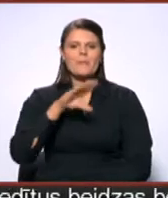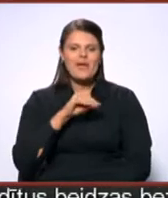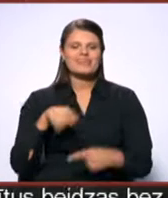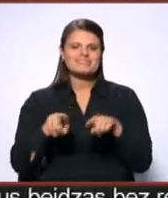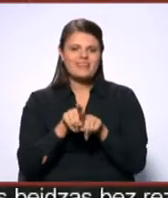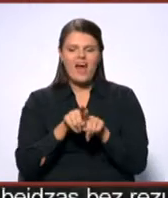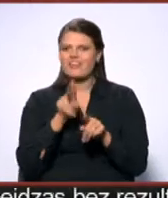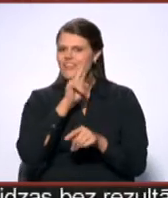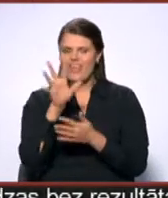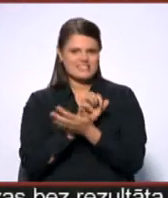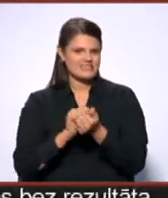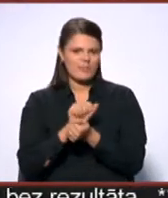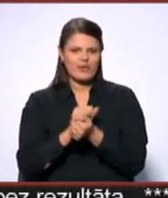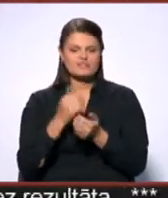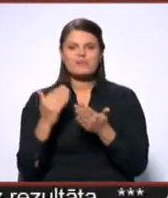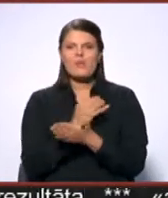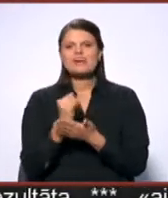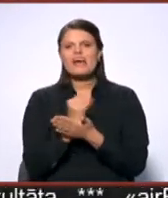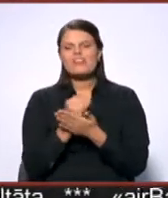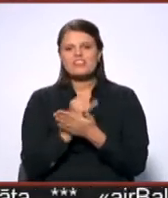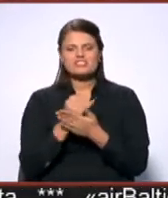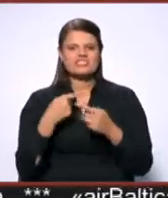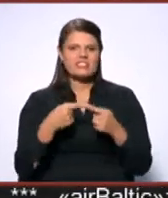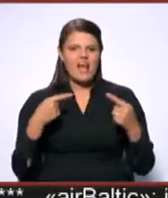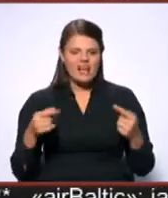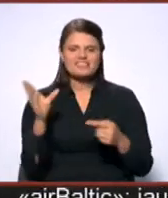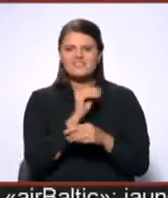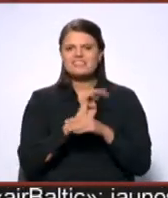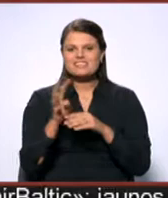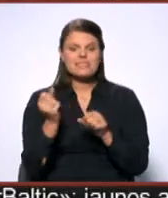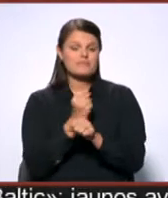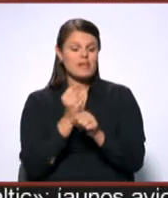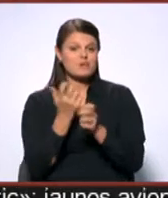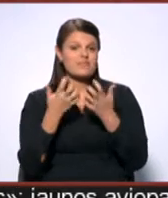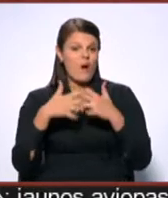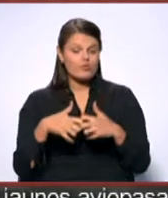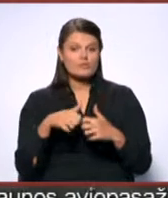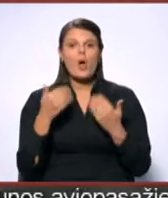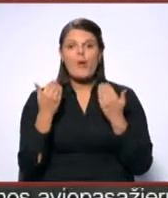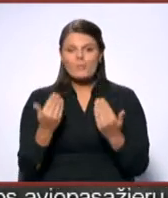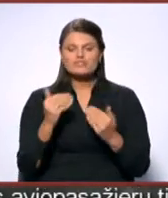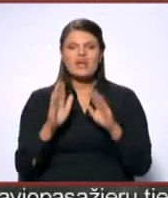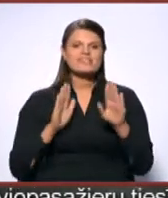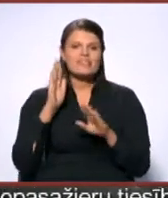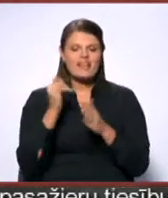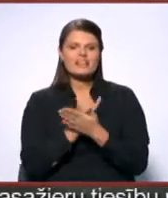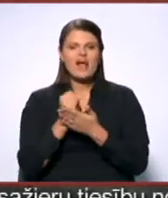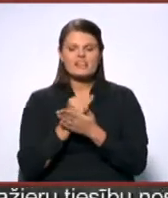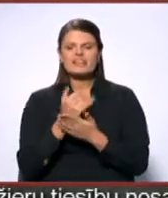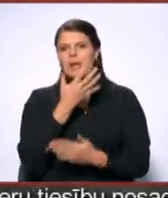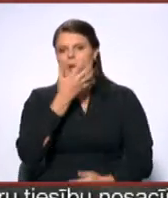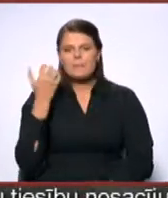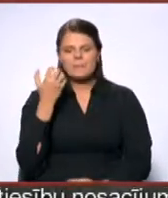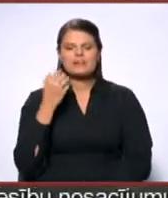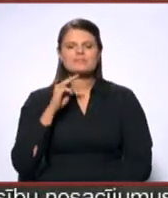nesagauntēsim. Jaunajās attīrīšanas iekārtās visi sistēma darbojas automātiski. Pašlaik dienaktī tiek attīrīt 500